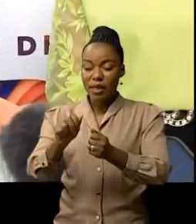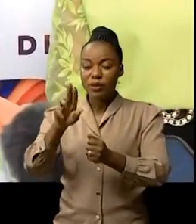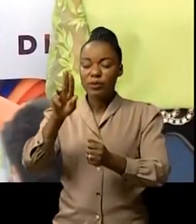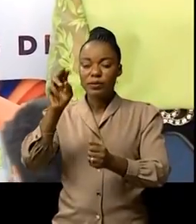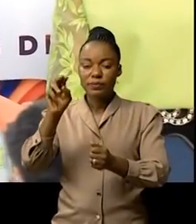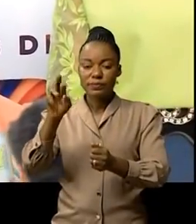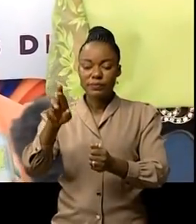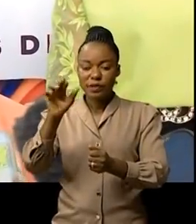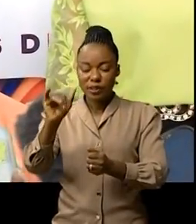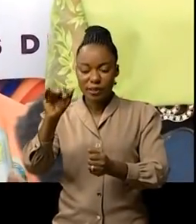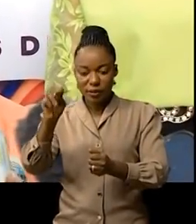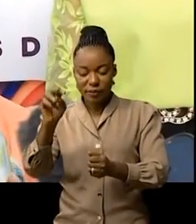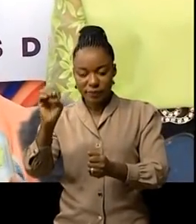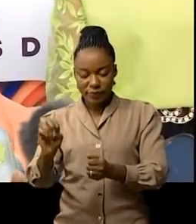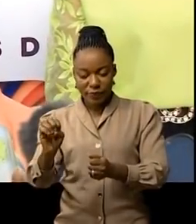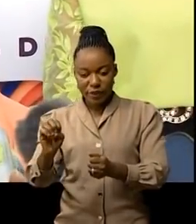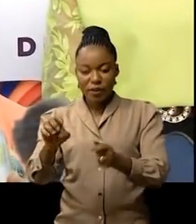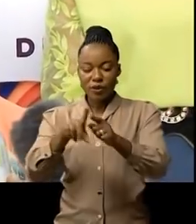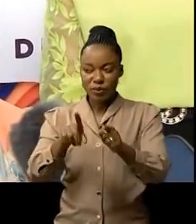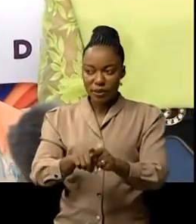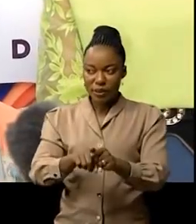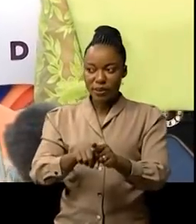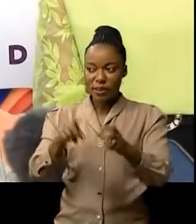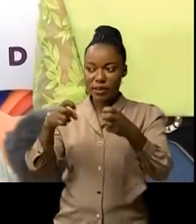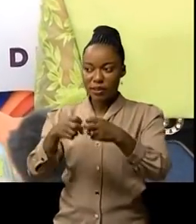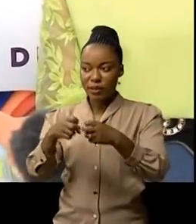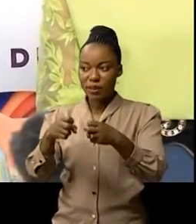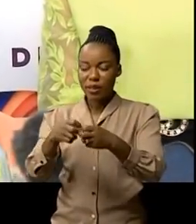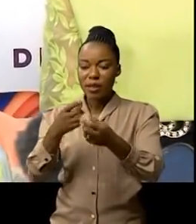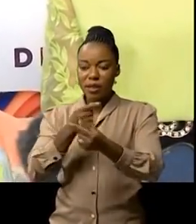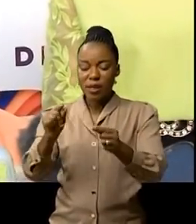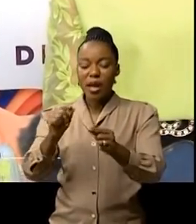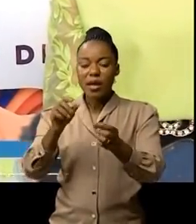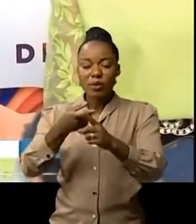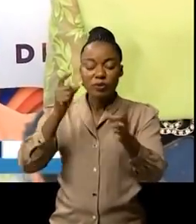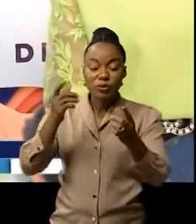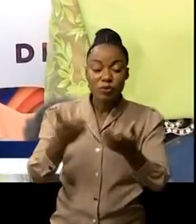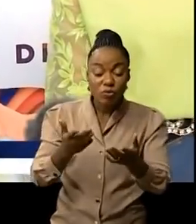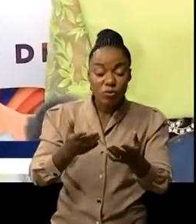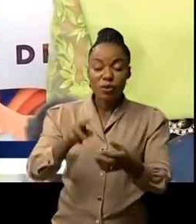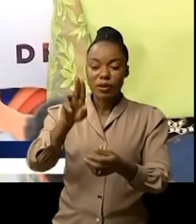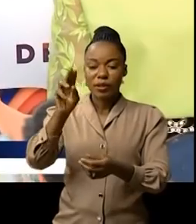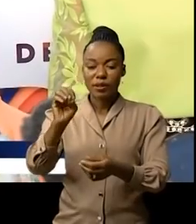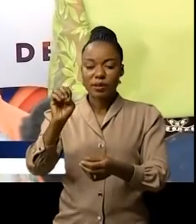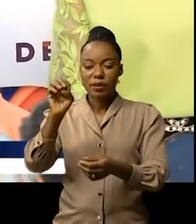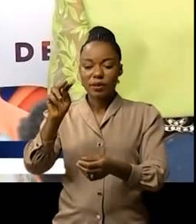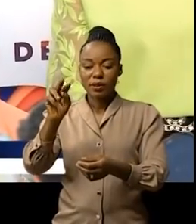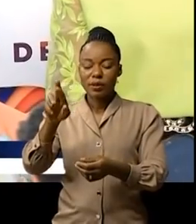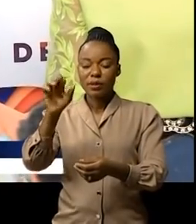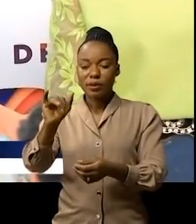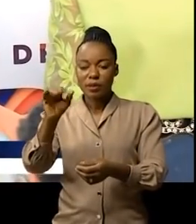offrir à la population congolaise de l'énergie autonome propre à partir de l'air d'irine Donc ce qui veut dire nous allons